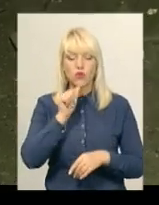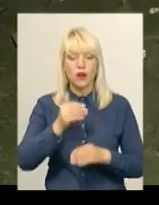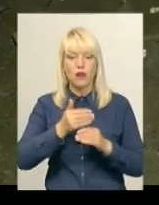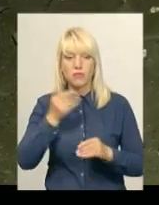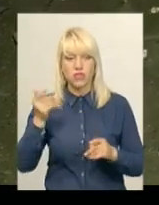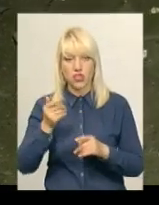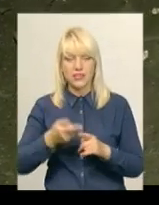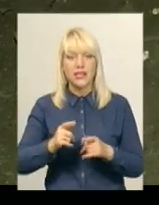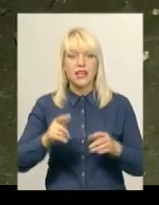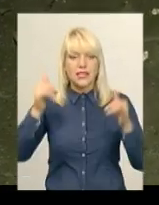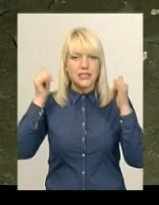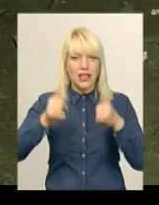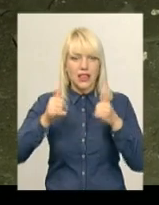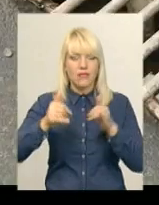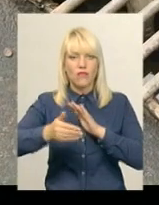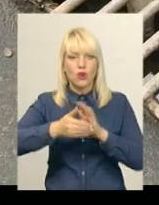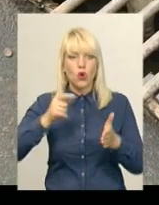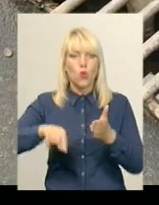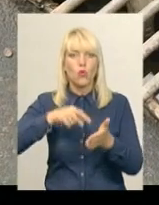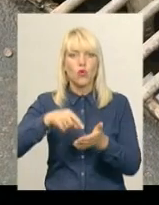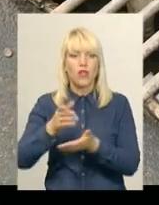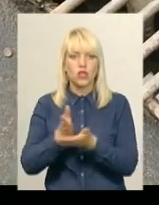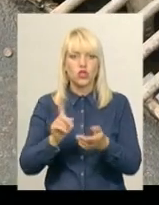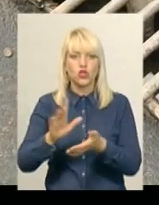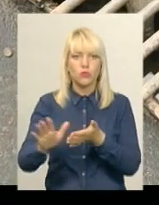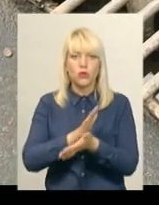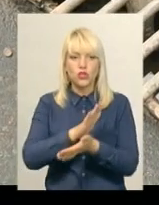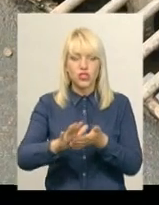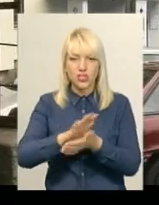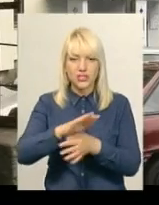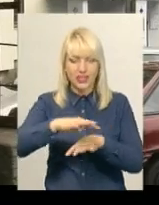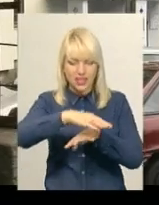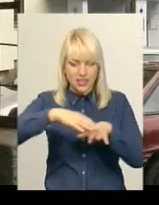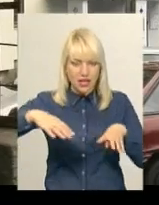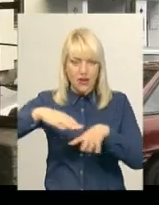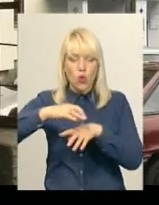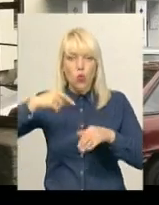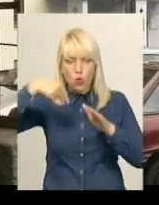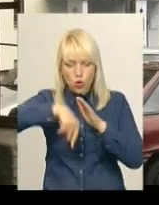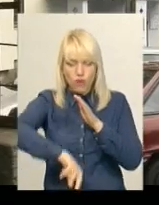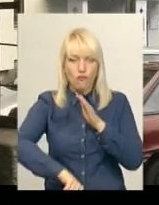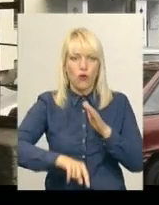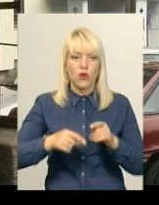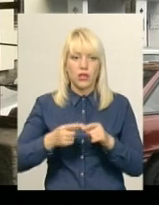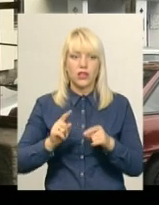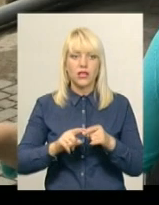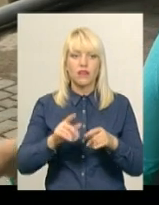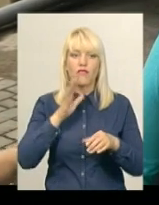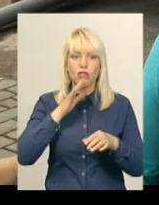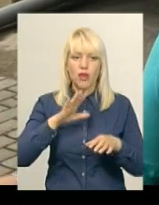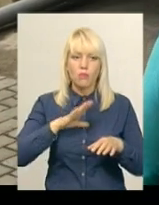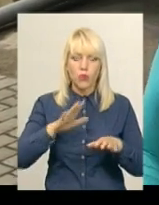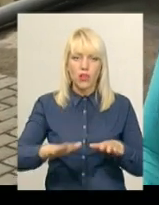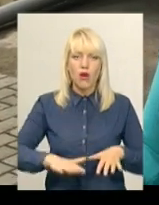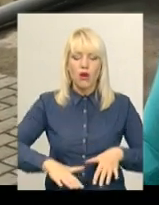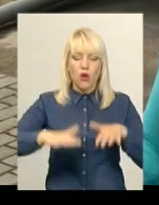викликала надзвичайників та комунальників, щоб розчистити дощеприймальник у дворі. За її словами, вода стояла і у підвалі, та під'їзді. У нас